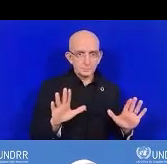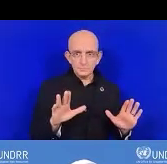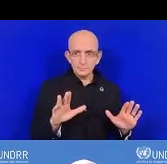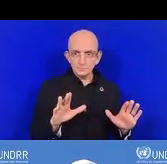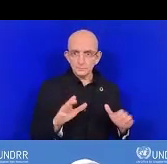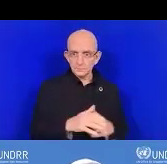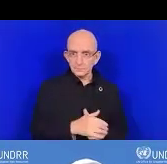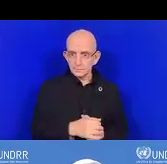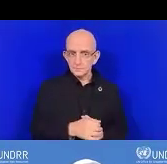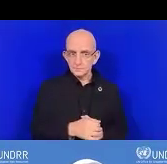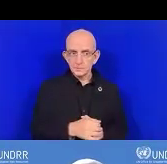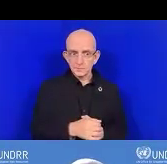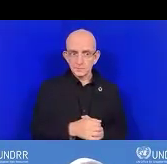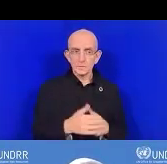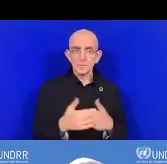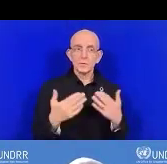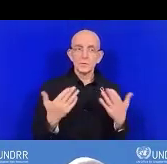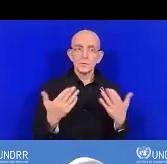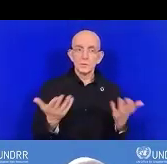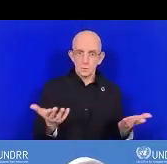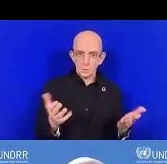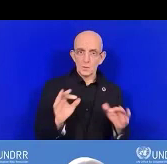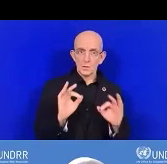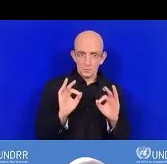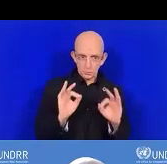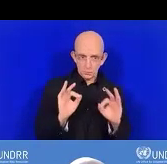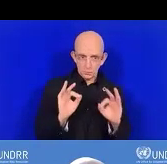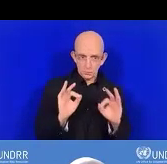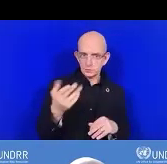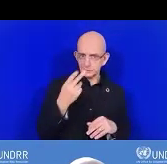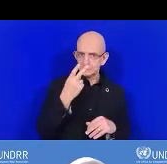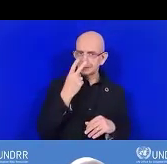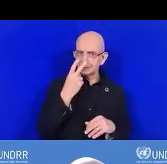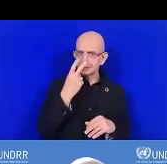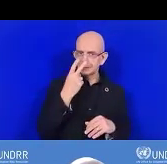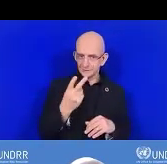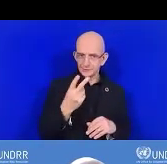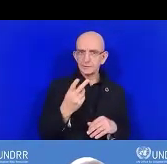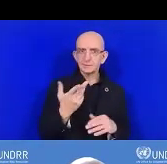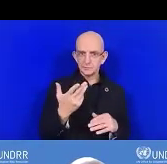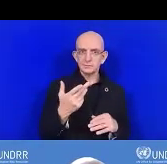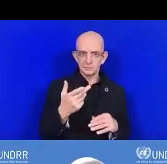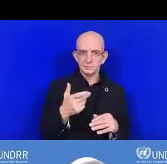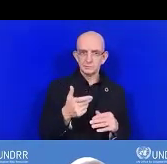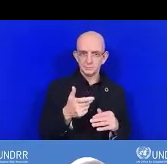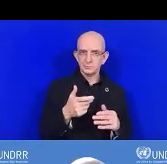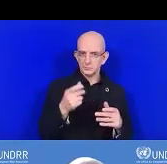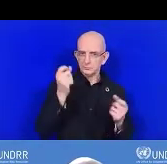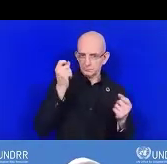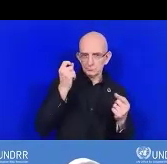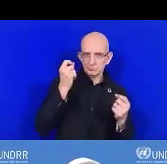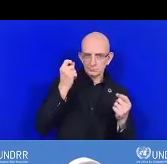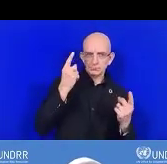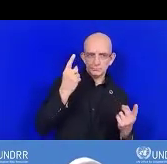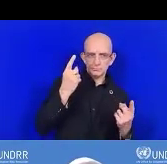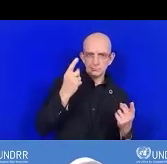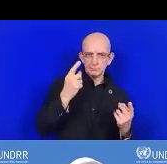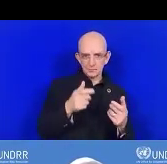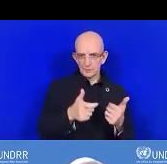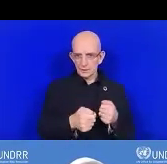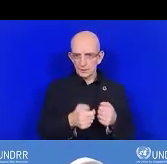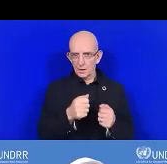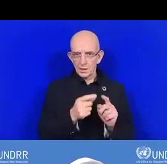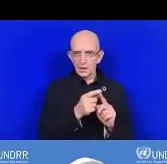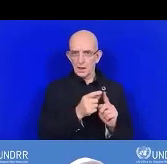Maintenant, vous avez une idée d'annotation. vous voyez qu